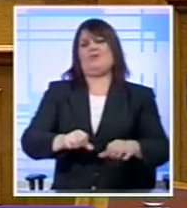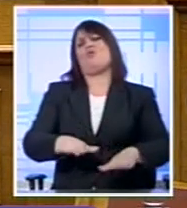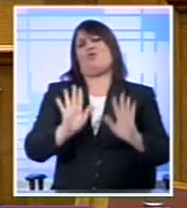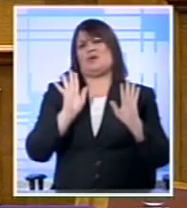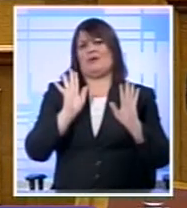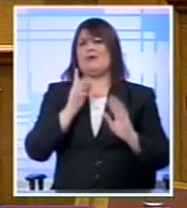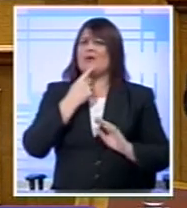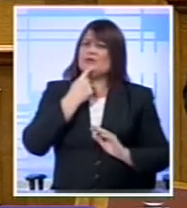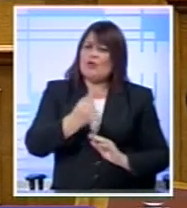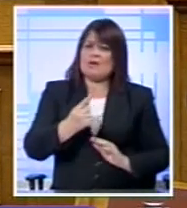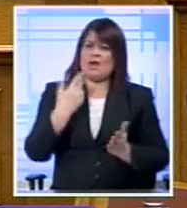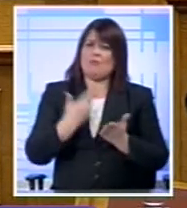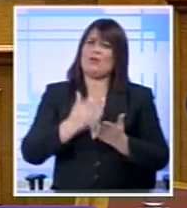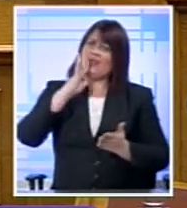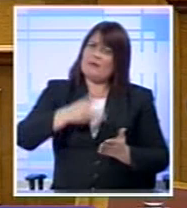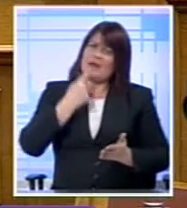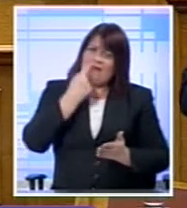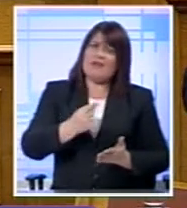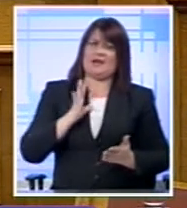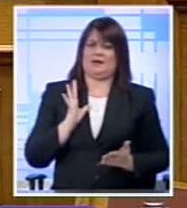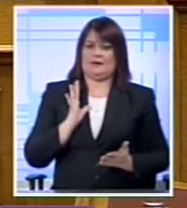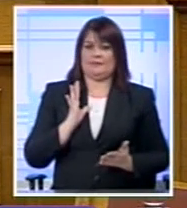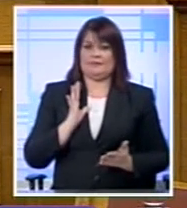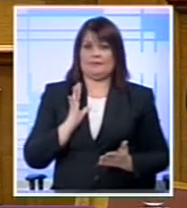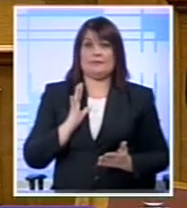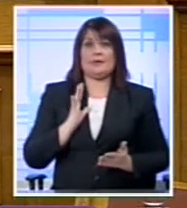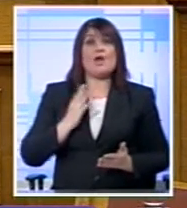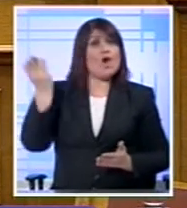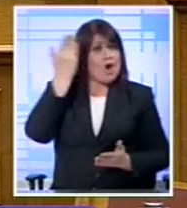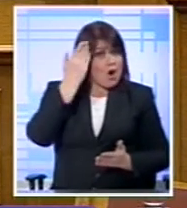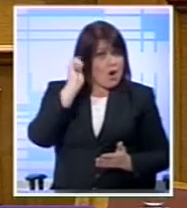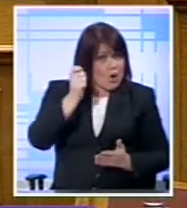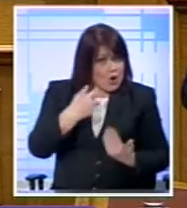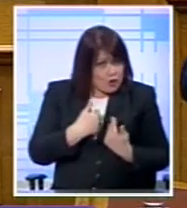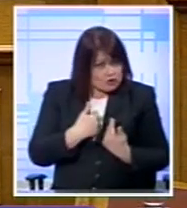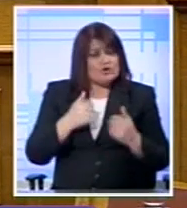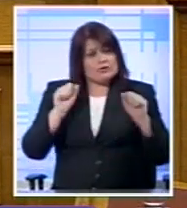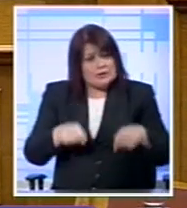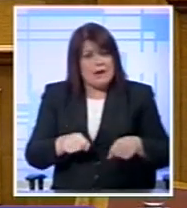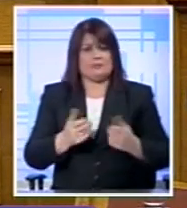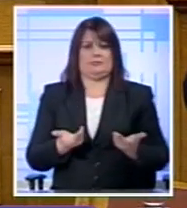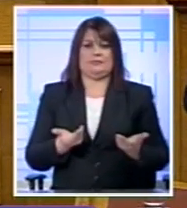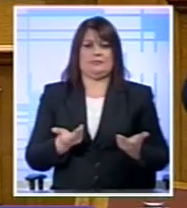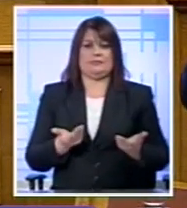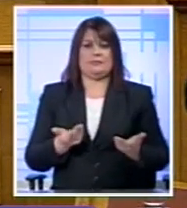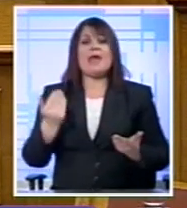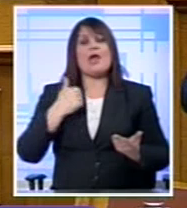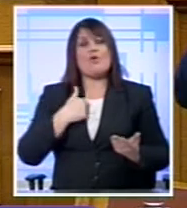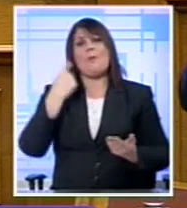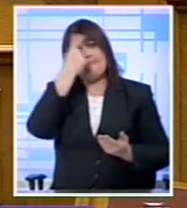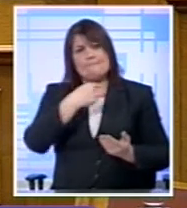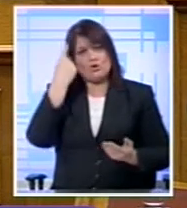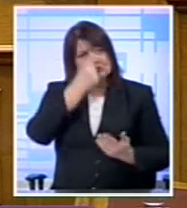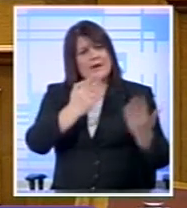πει Και το αποδεικνύω καθημερινά Για το πολιτικό κόστος που φορτώνομαι Για το πολιτικό κόστος που εγώ προσωπικά